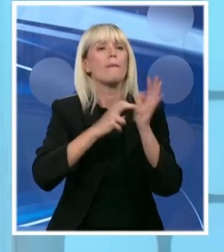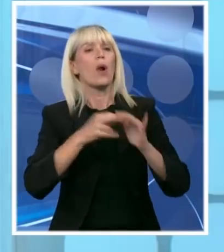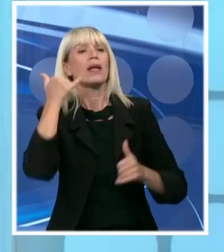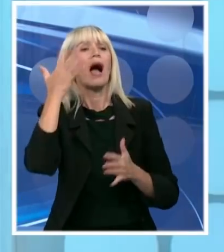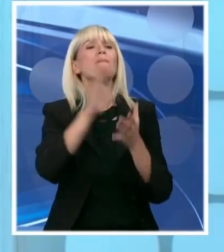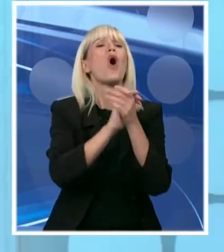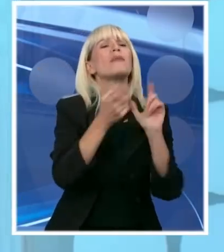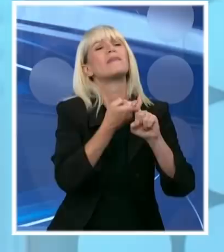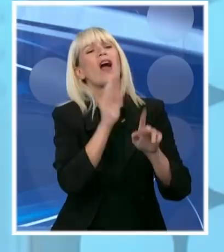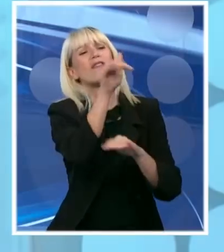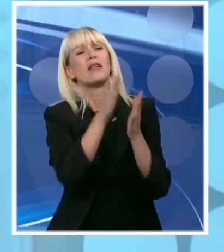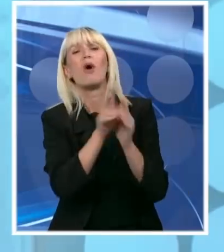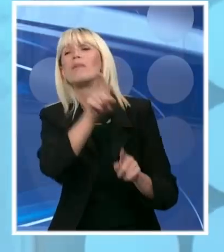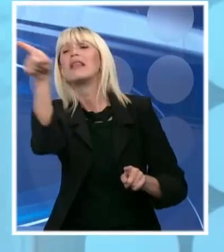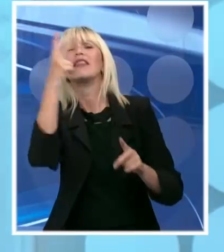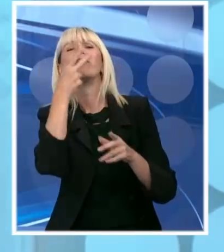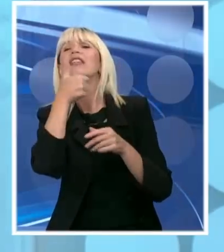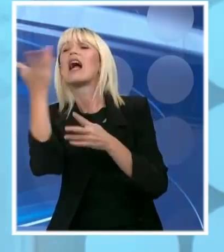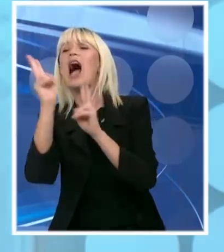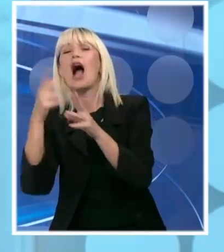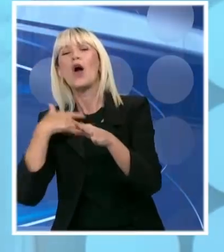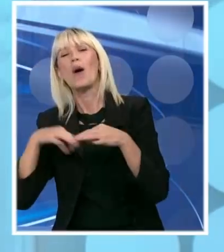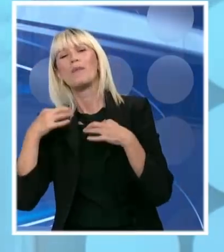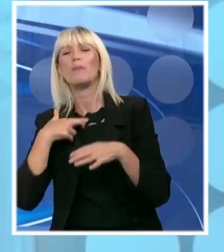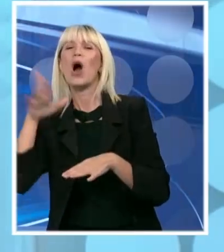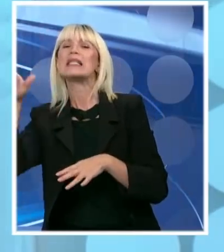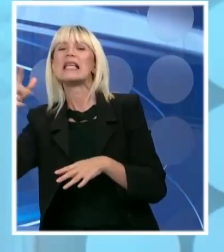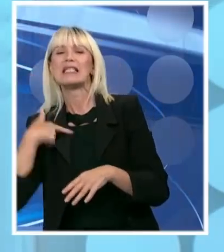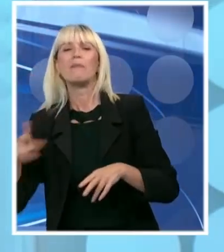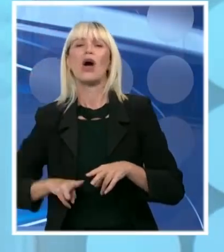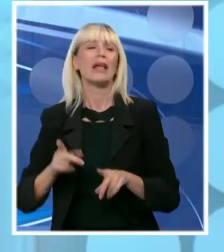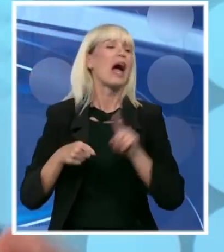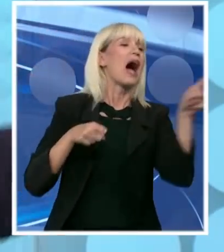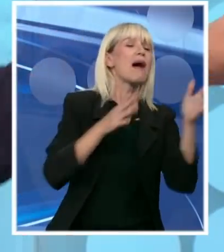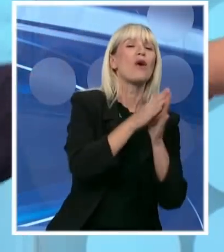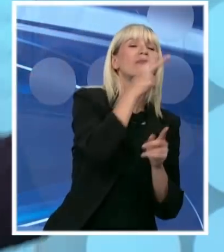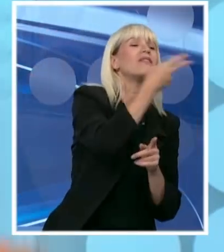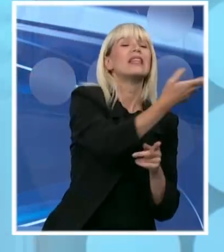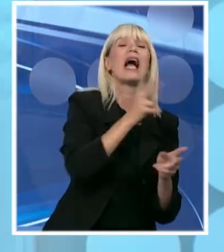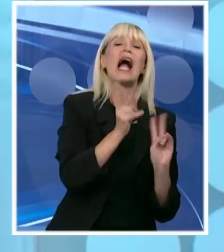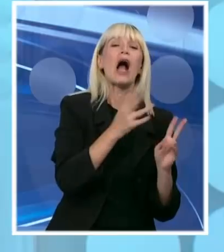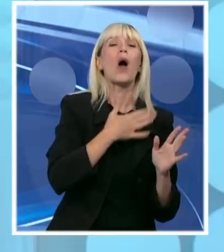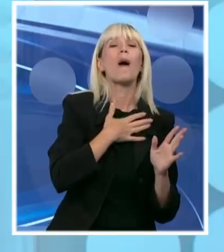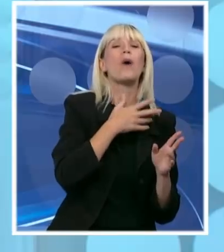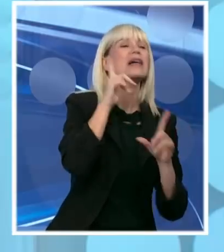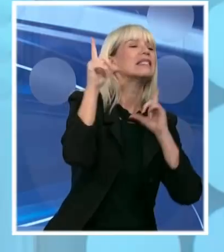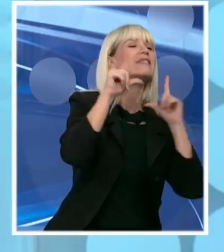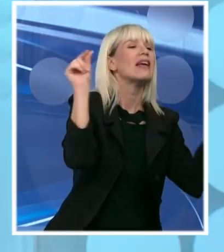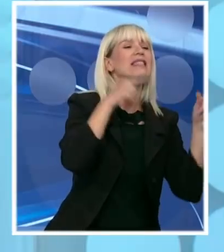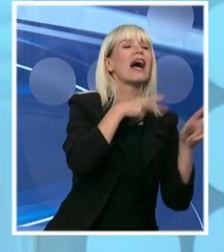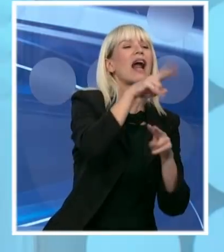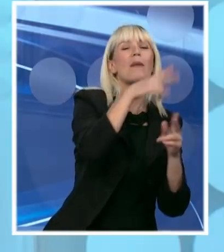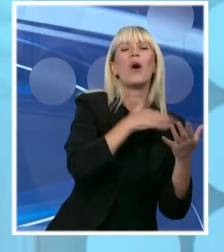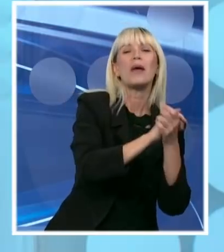nekog znaju. Aj molim te Gorane trkni do Dragiša Mišović obiđi moju sestru, moju tetku, moju majku. Aj molim te trkni do zvezdare obiđi tog i tog.